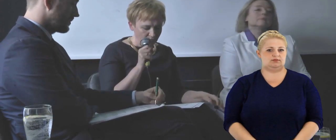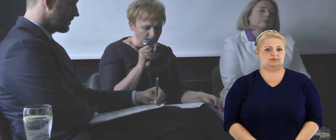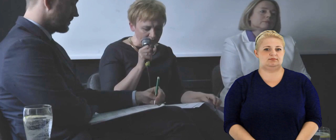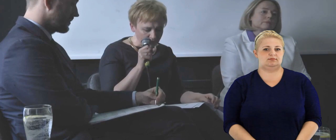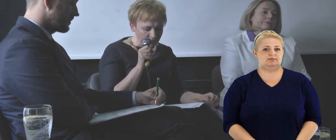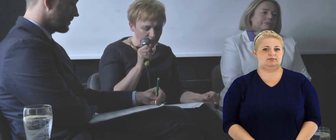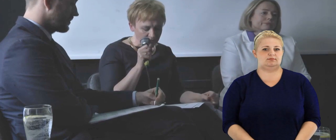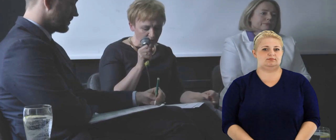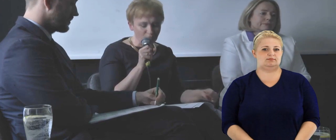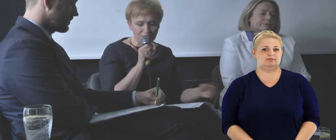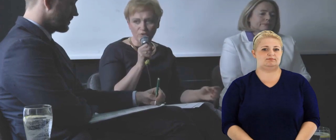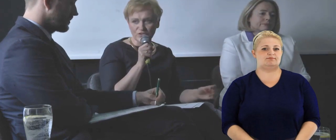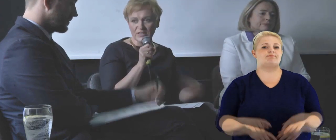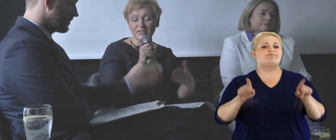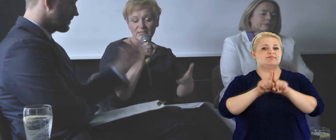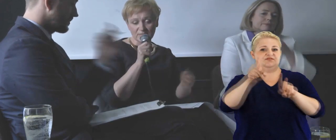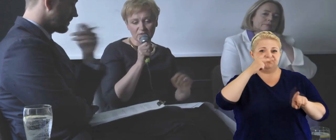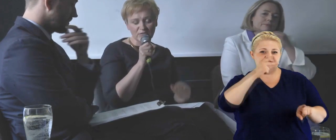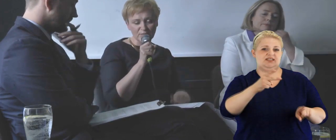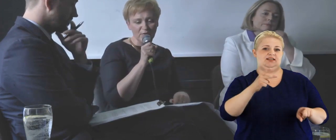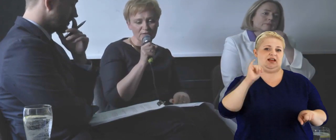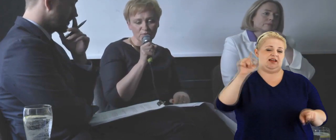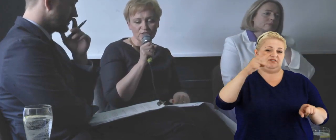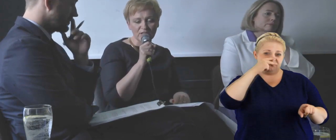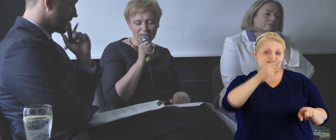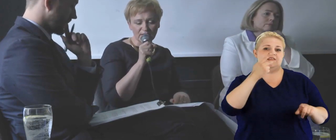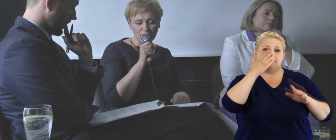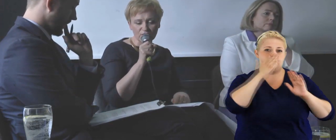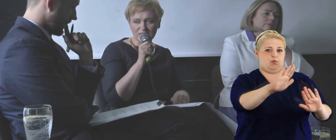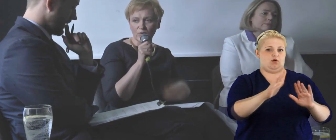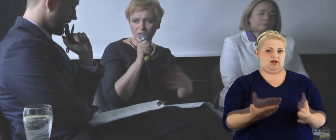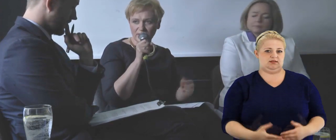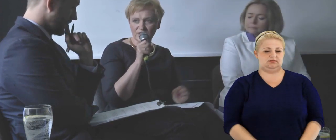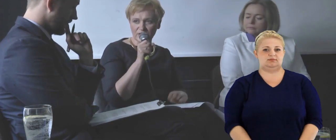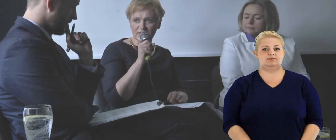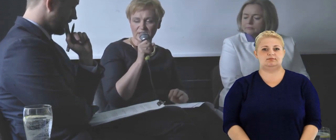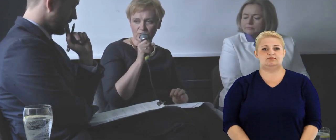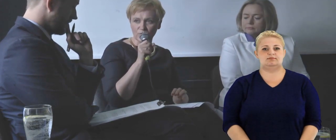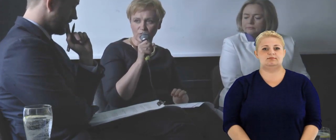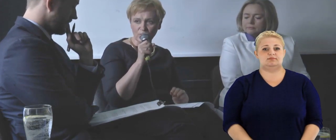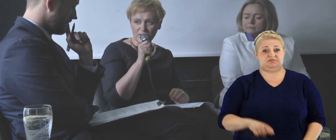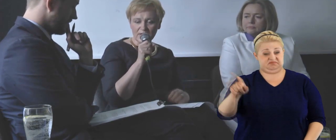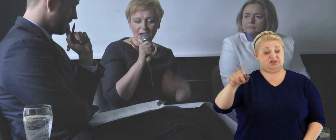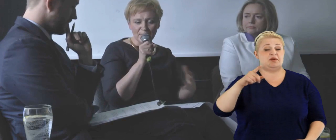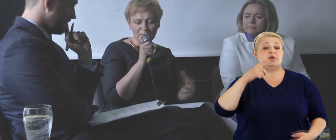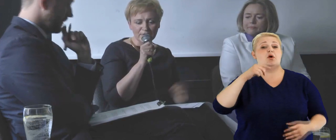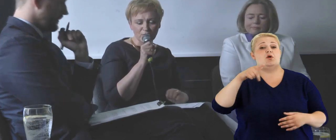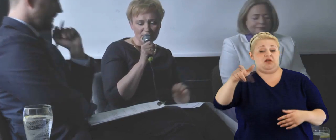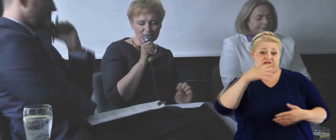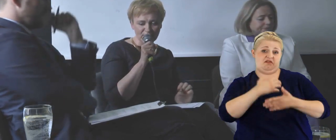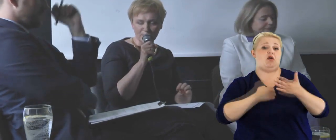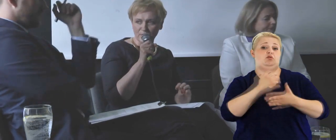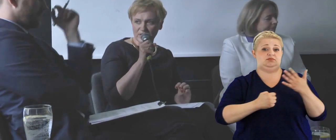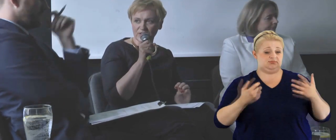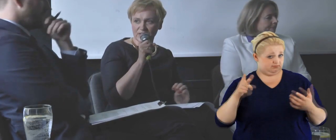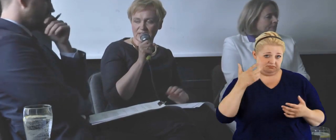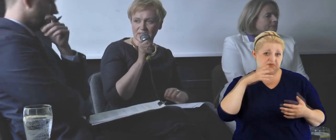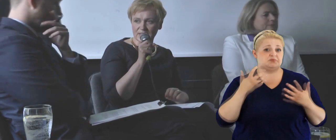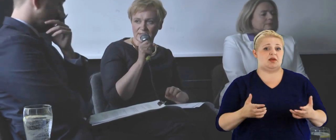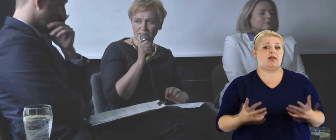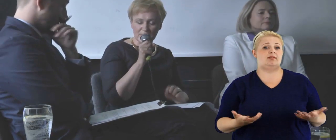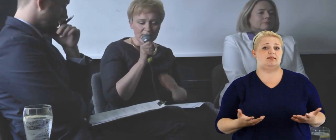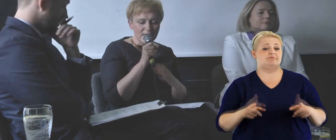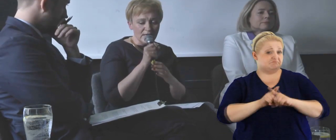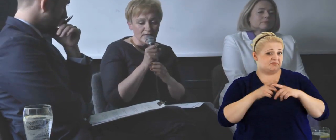które są widoczne i co też pokazuje, że chętnie korzystają, chętnie się rejestrują, aby być obecne w tym procesie